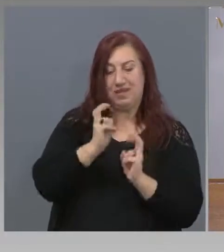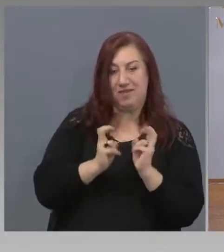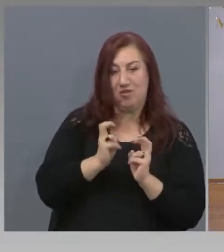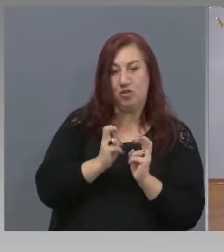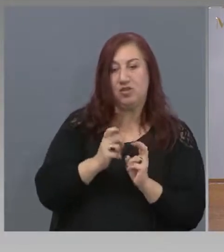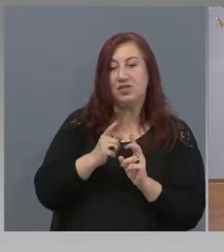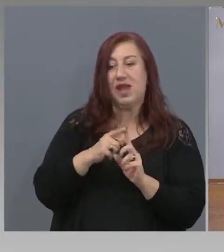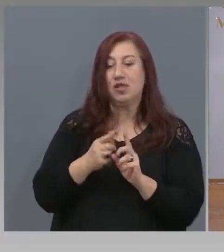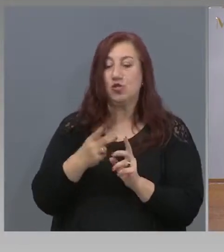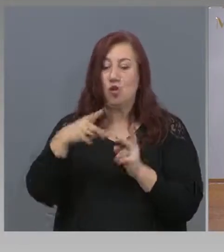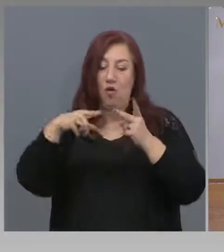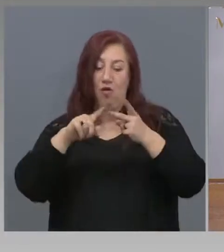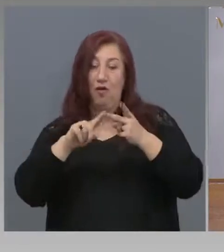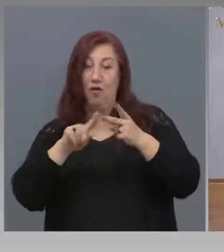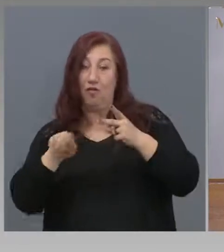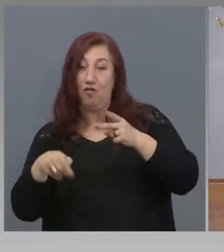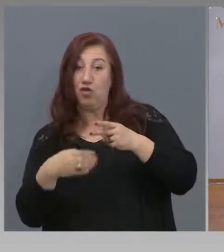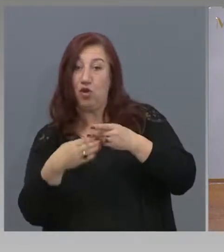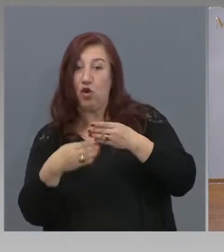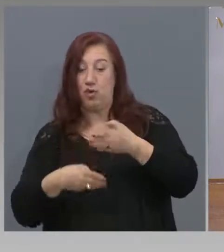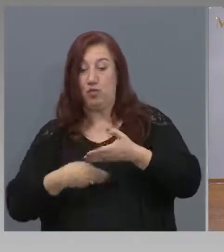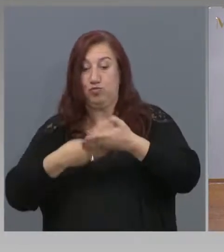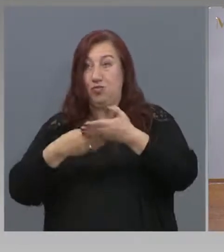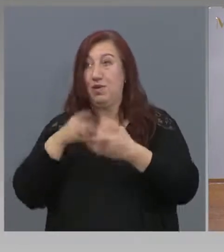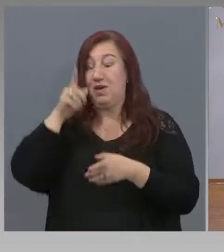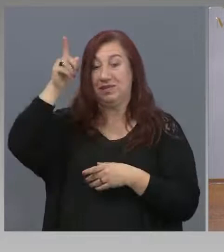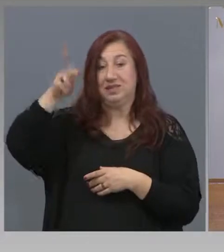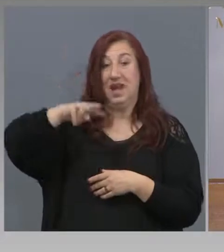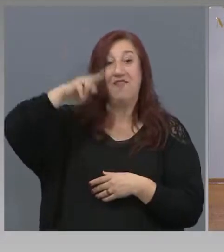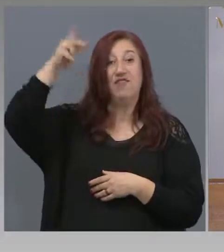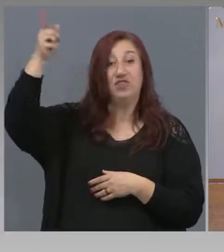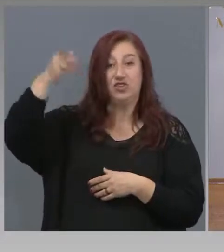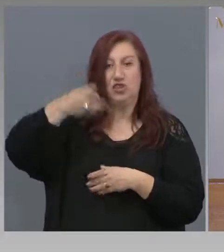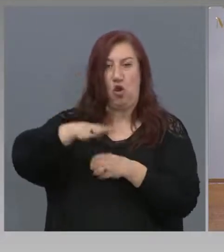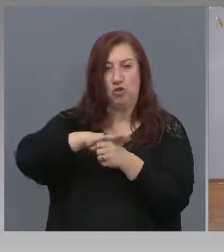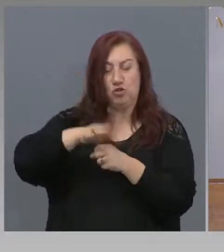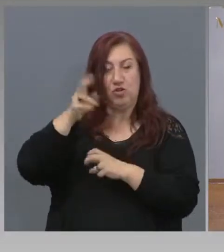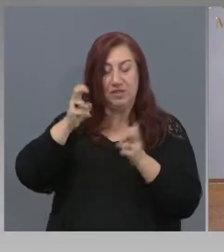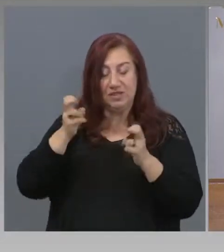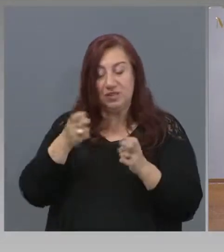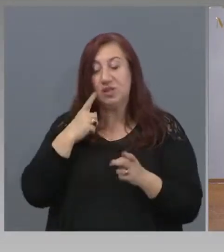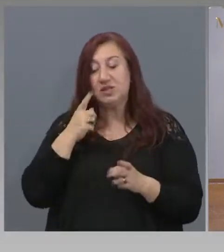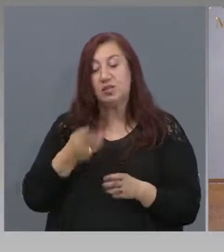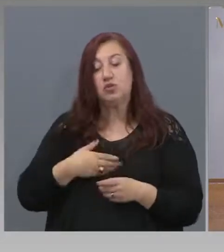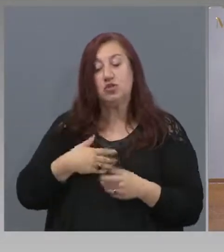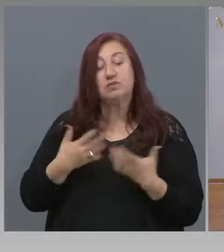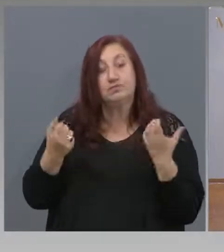въпрос на малко по-гъвкаво поведение и политика, за да оцелеят и да се развиват в перспектива.